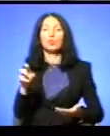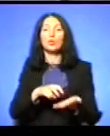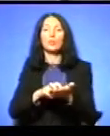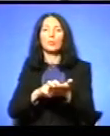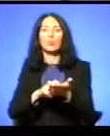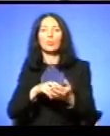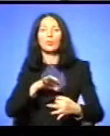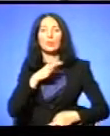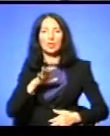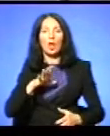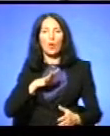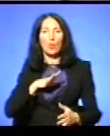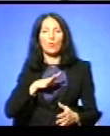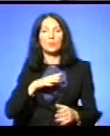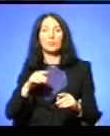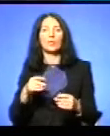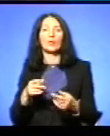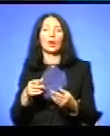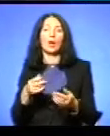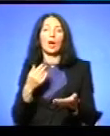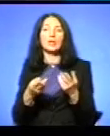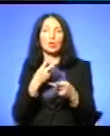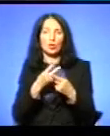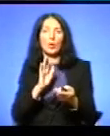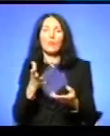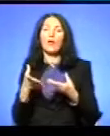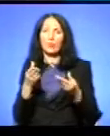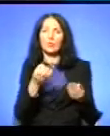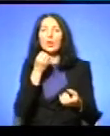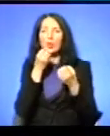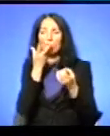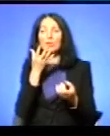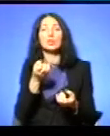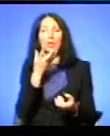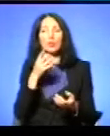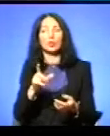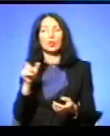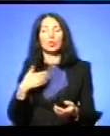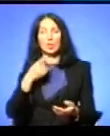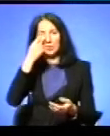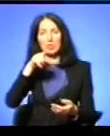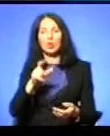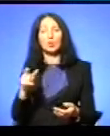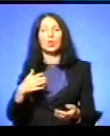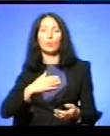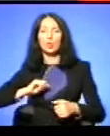'язнення діє на багатьох позитивно Я знаю людей, навіть деяких моїх приятелів Які